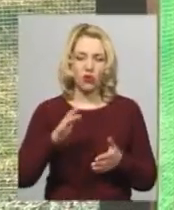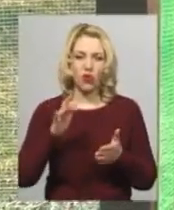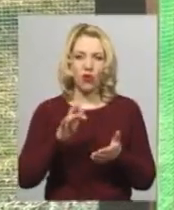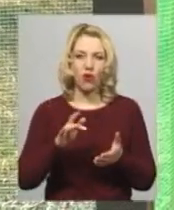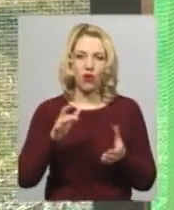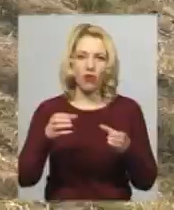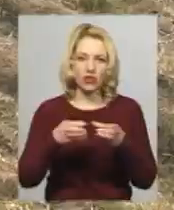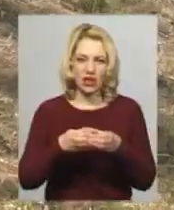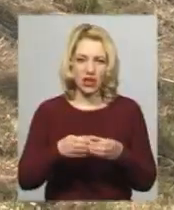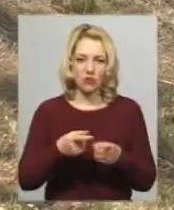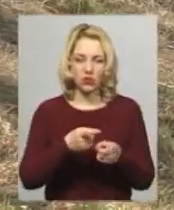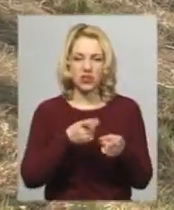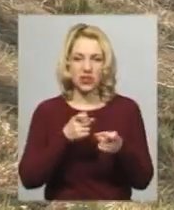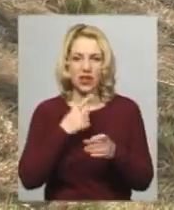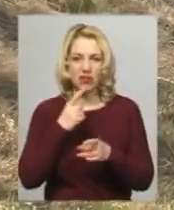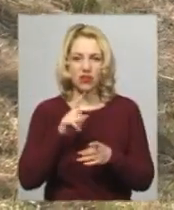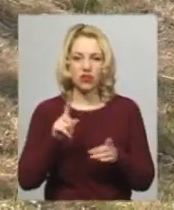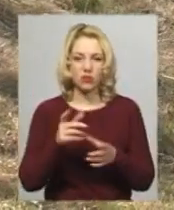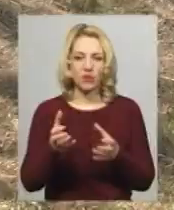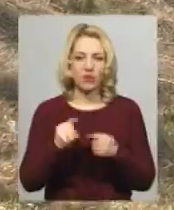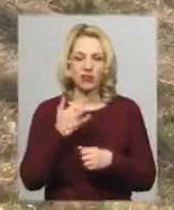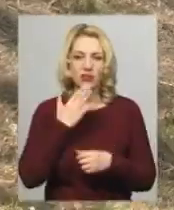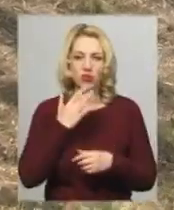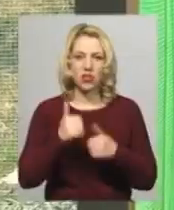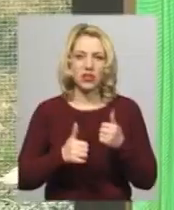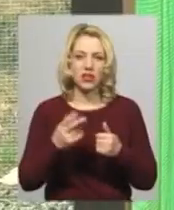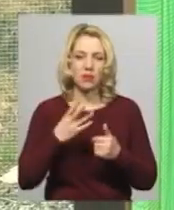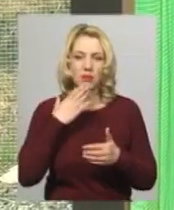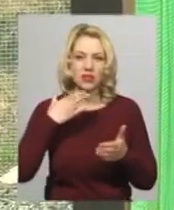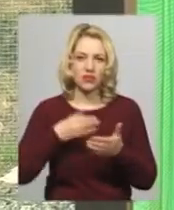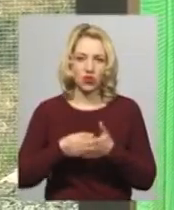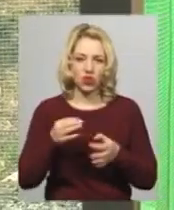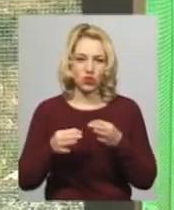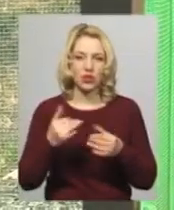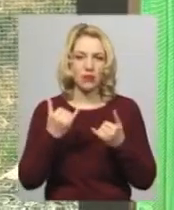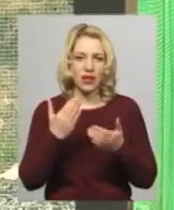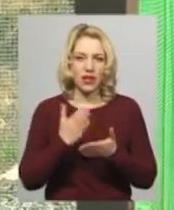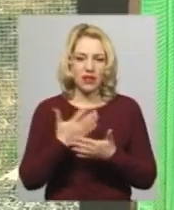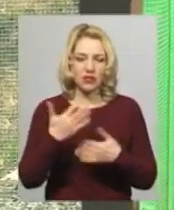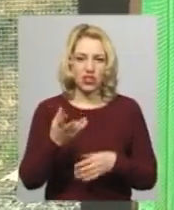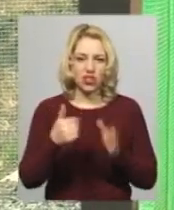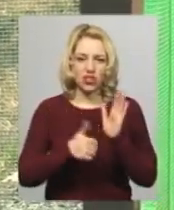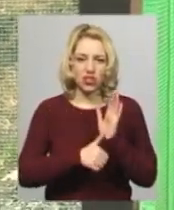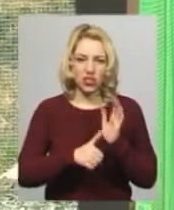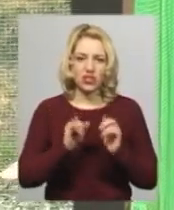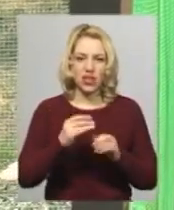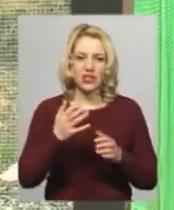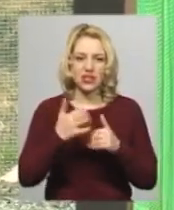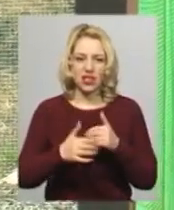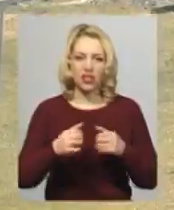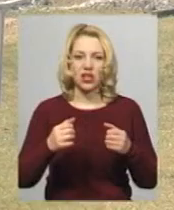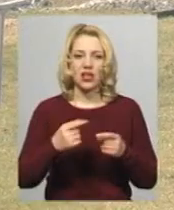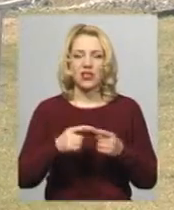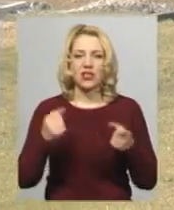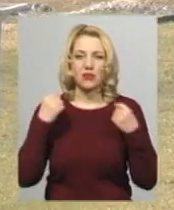стрільби Олександр Воробйов каже, щоб приймати національні змагання, треба мати своїх суддів. Тепер їх є шість. А ще в команді з десяти спортсменів п'ять майстрів